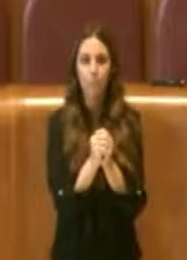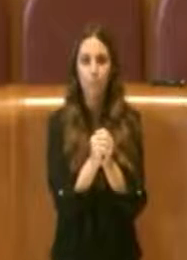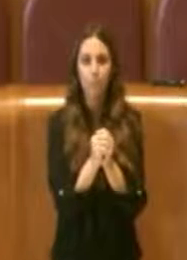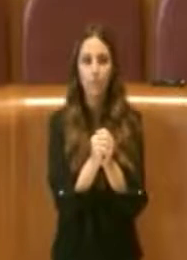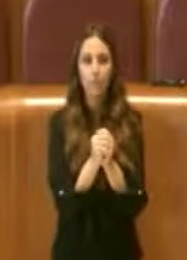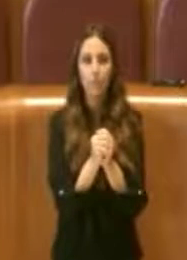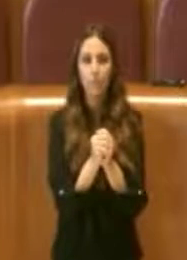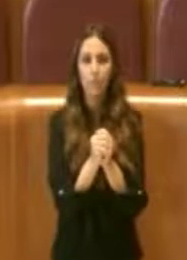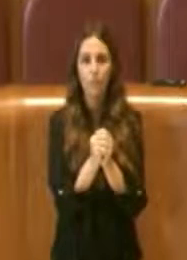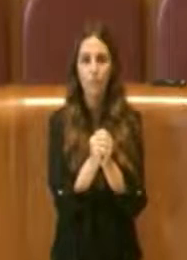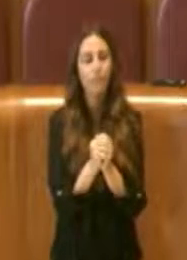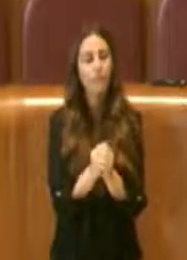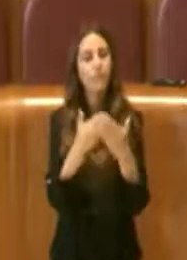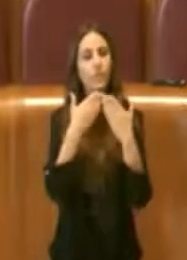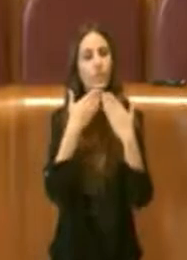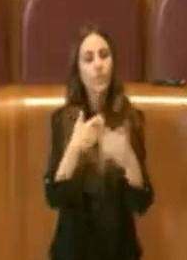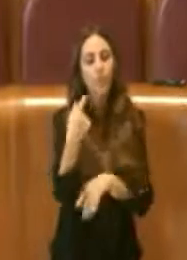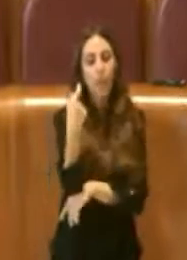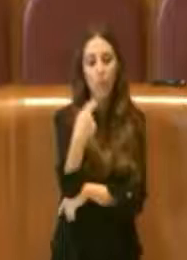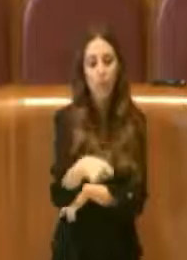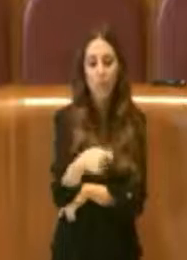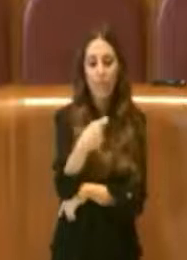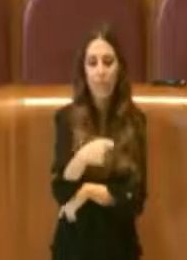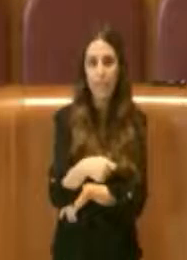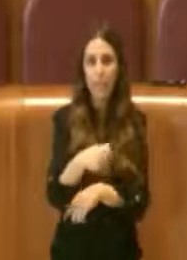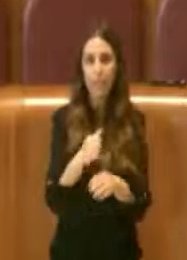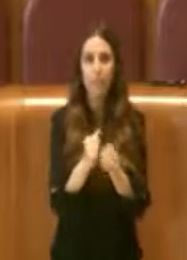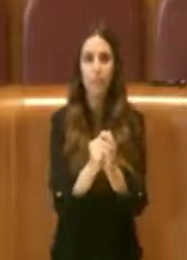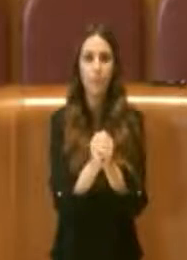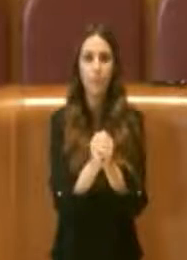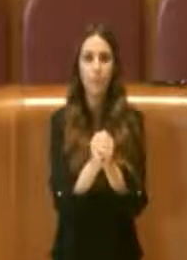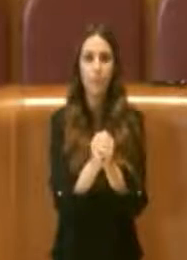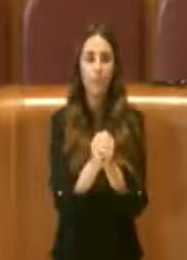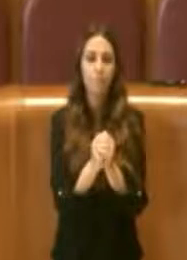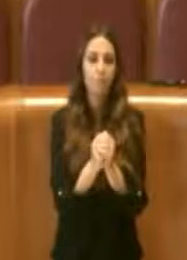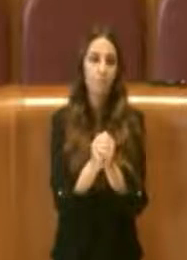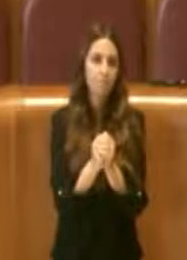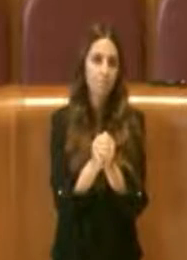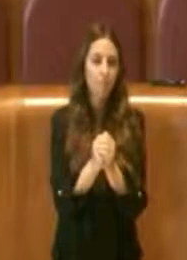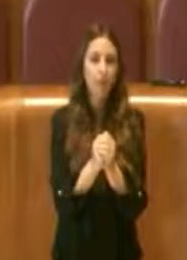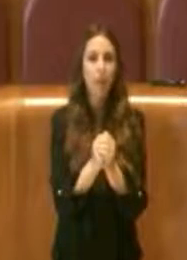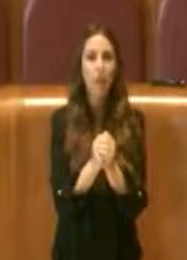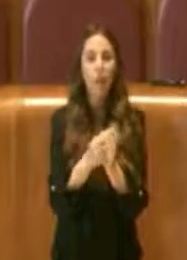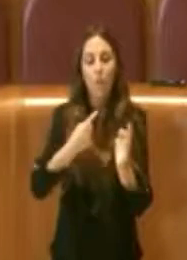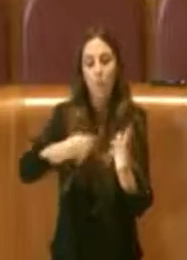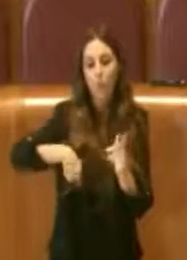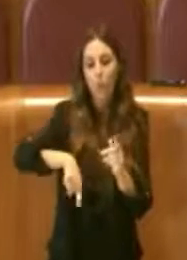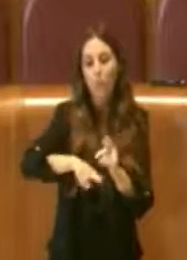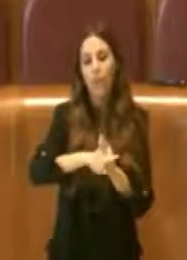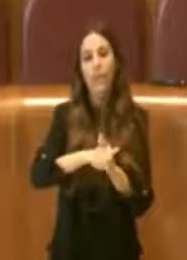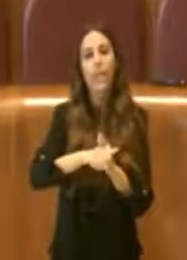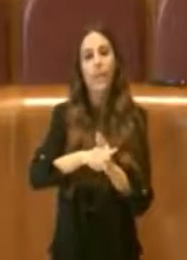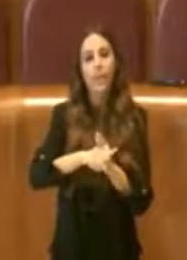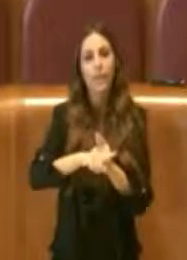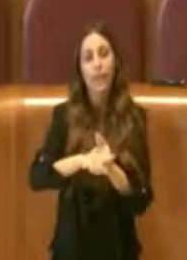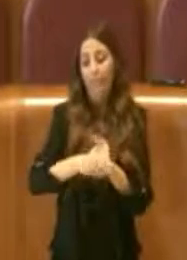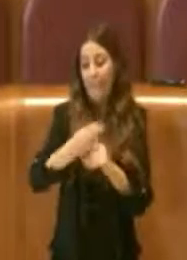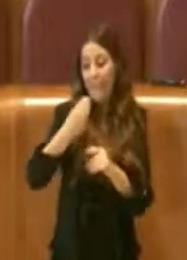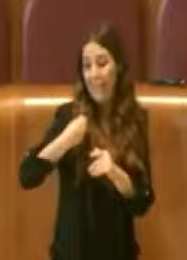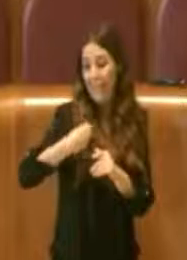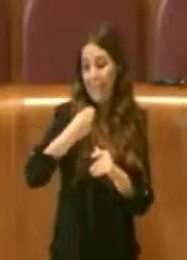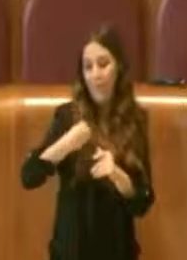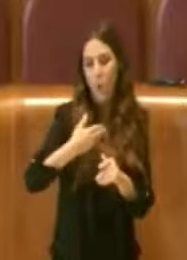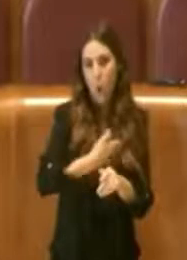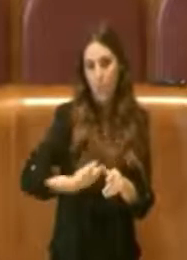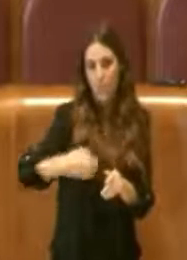Grazie Presidente. Naturalmente ci associamo a questa richiesta presentata